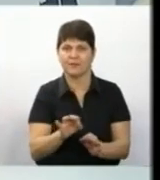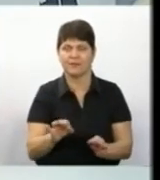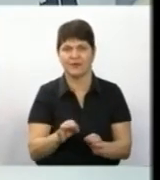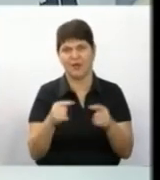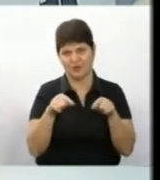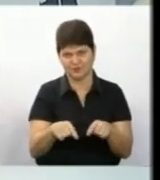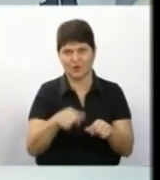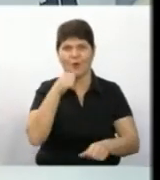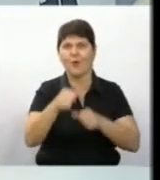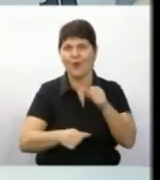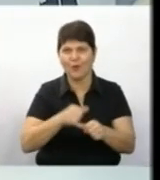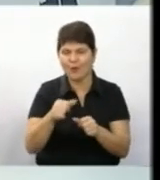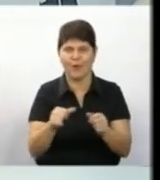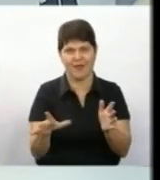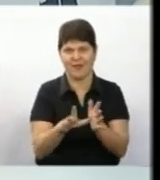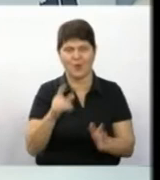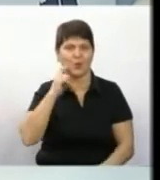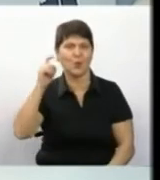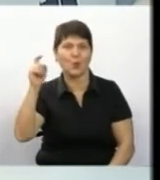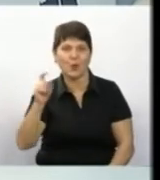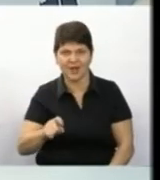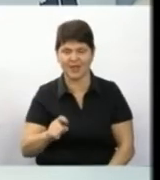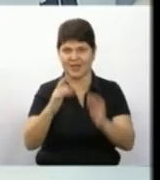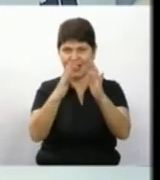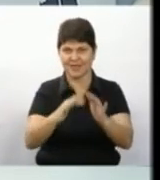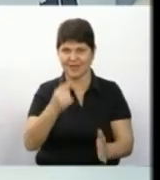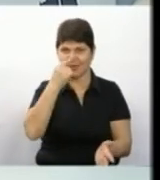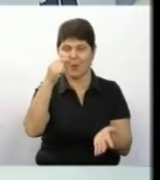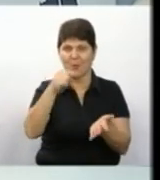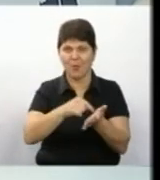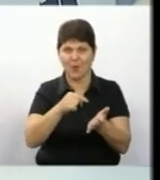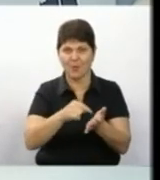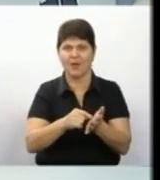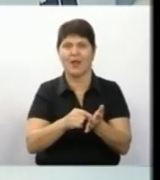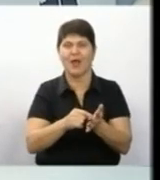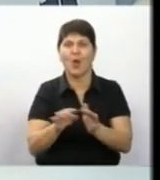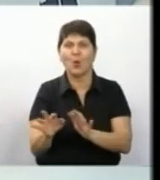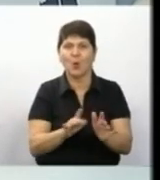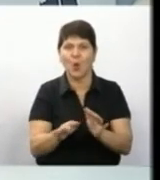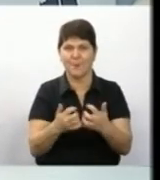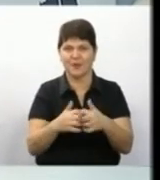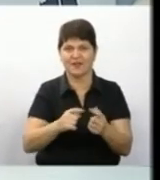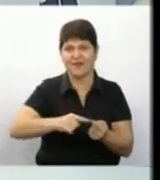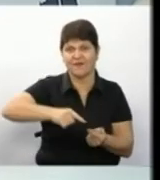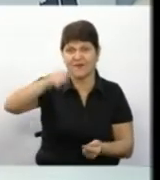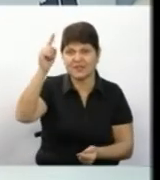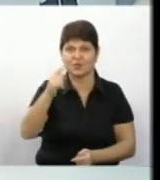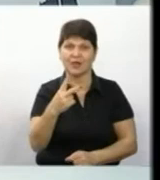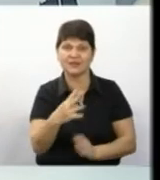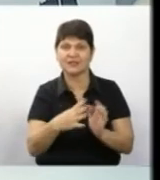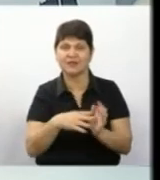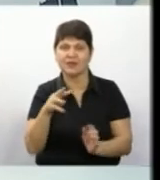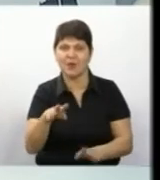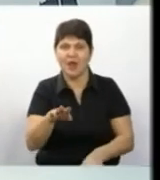рекордів України як найвища металоконструкція у формі ялинки з рухомими механізмами. Її висота – 29 метрів,